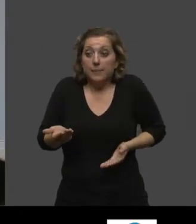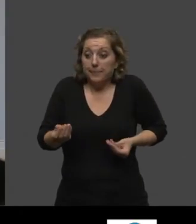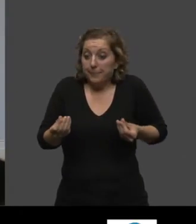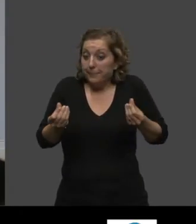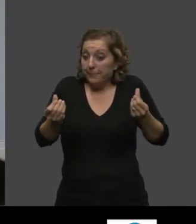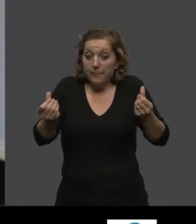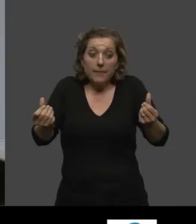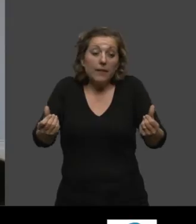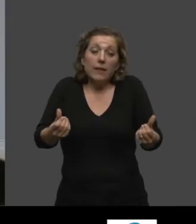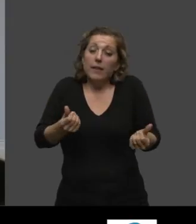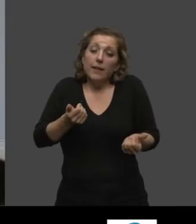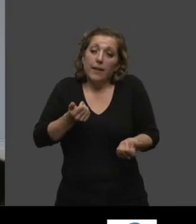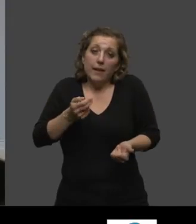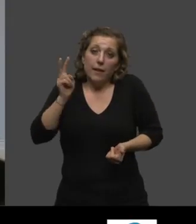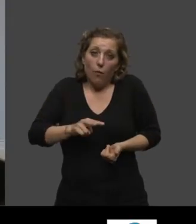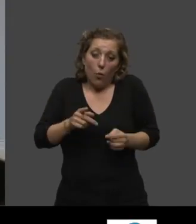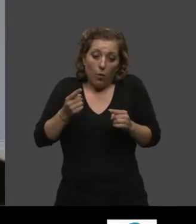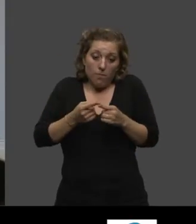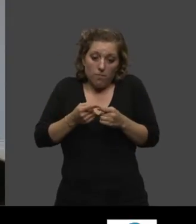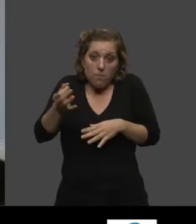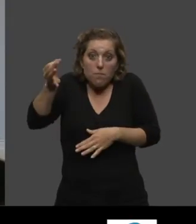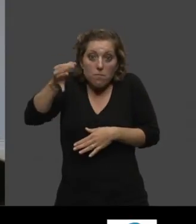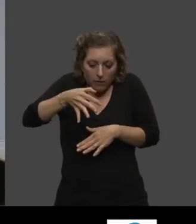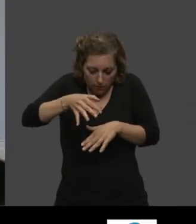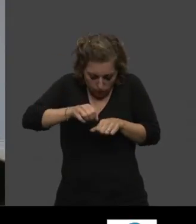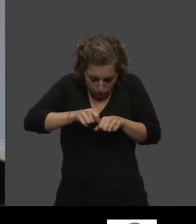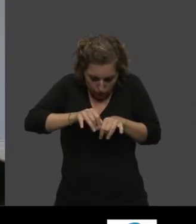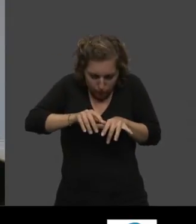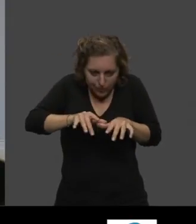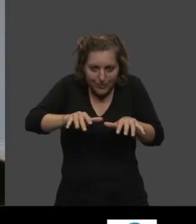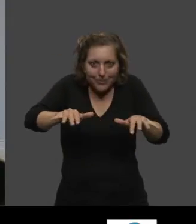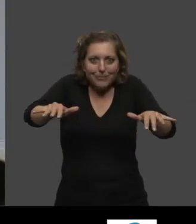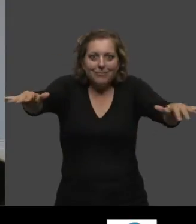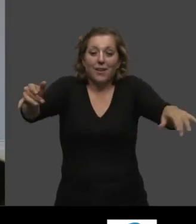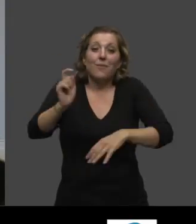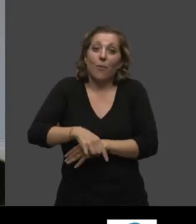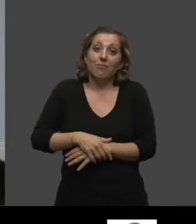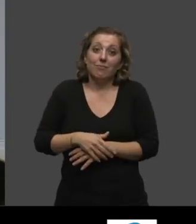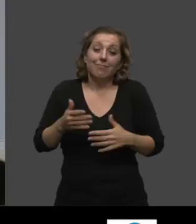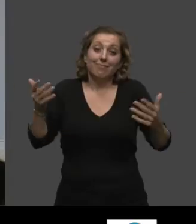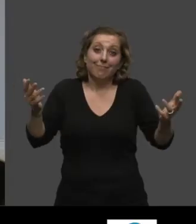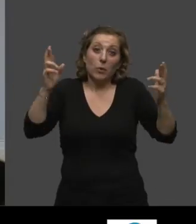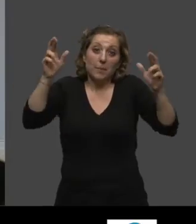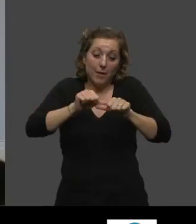il faut les greffer pour qu'elles prennent, en espérant que ça prendra.